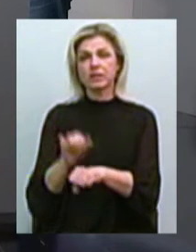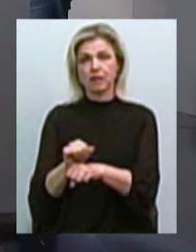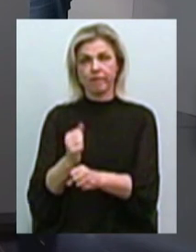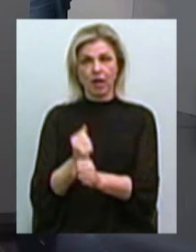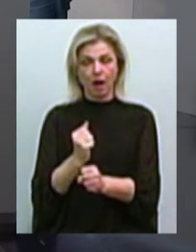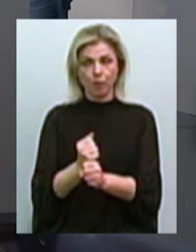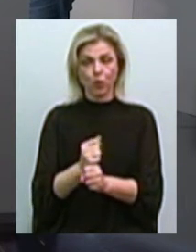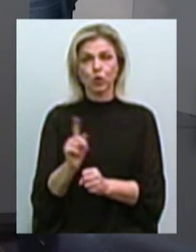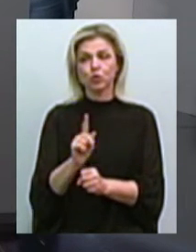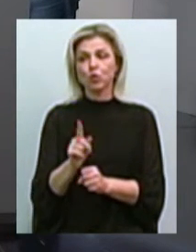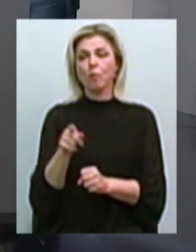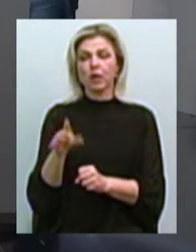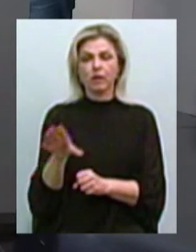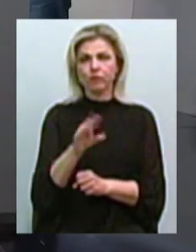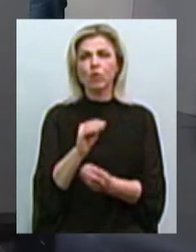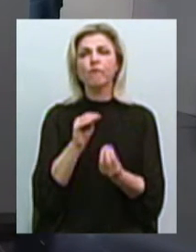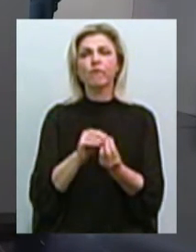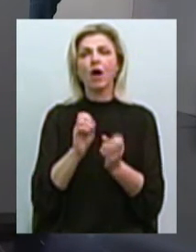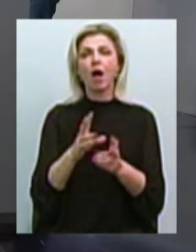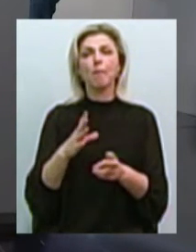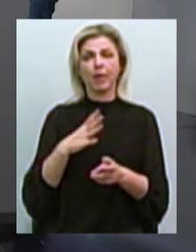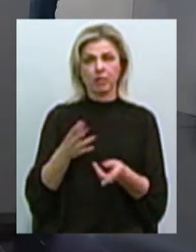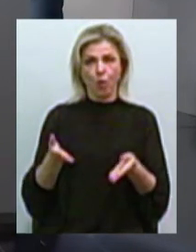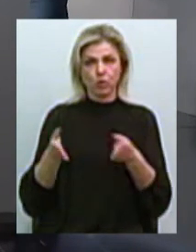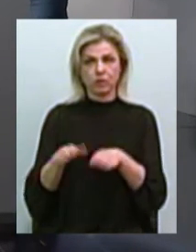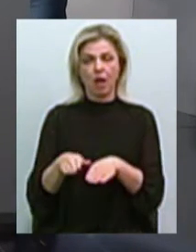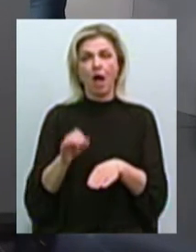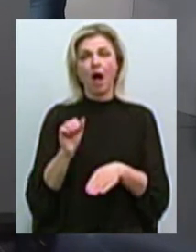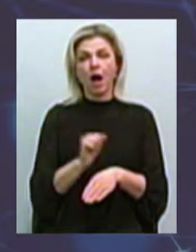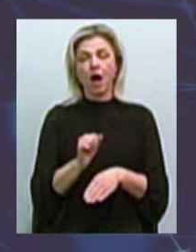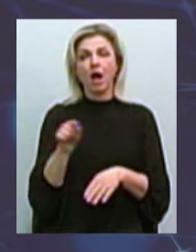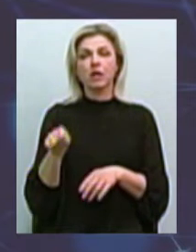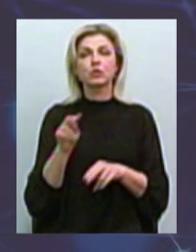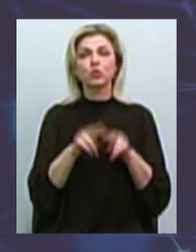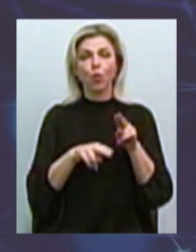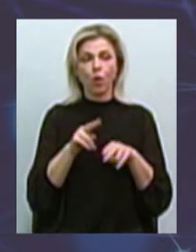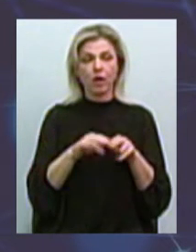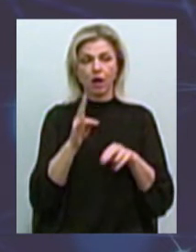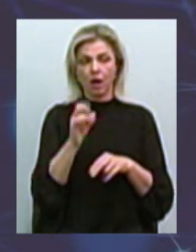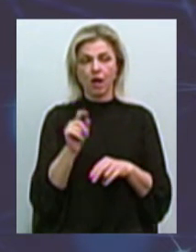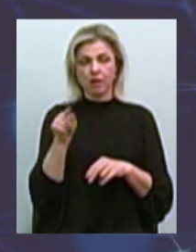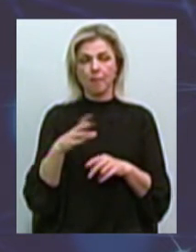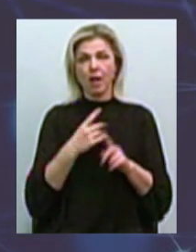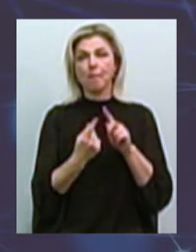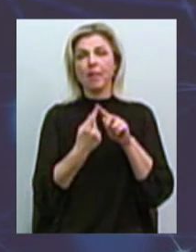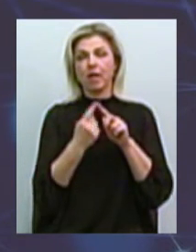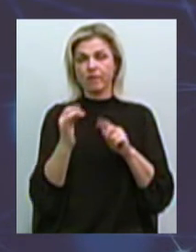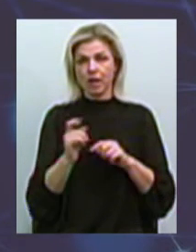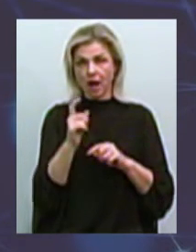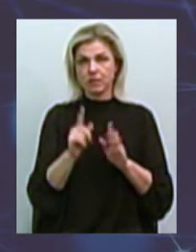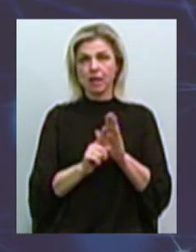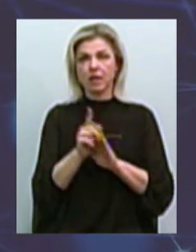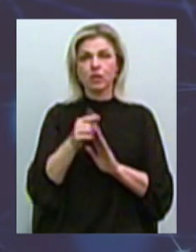привели все в исходный вид. Причем, как бы, стройка там, скажем так, первый раз это началось прошлой